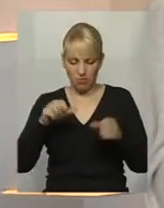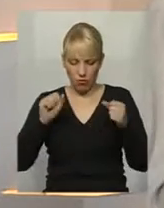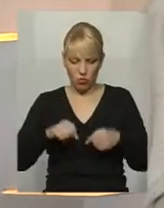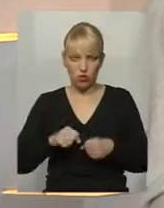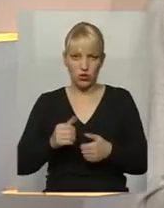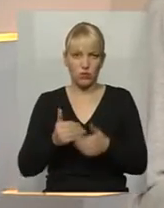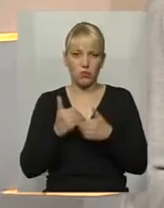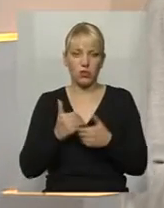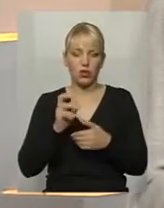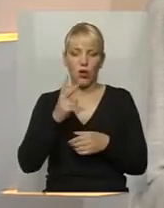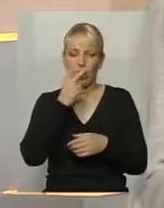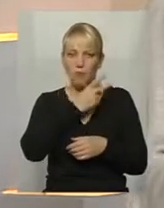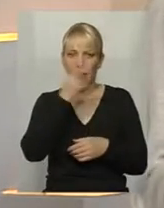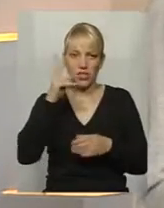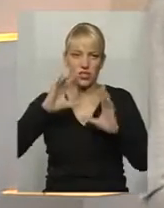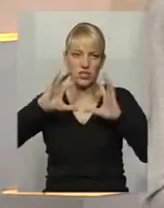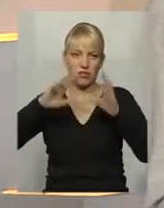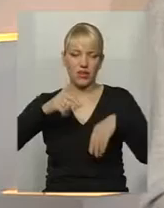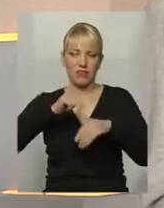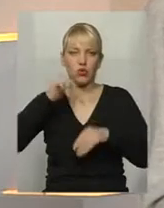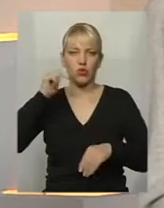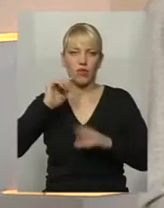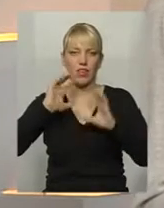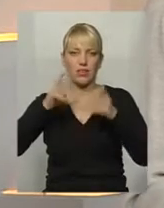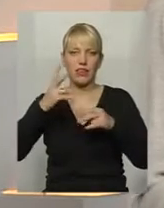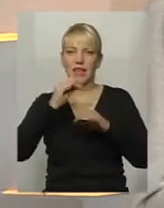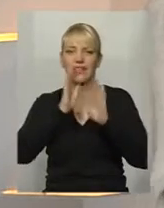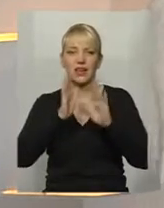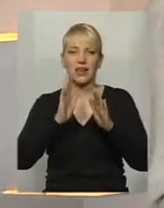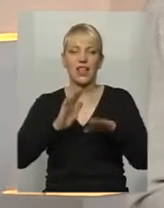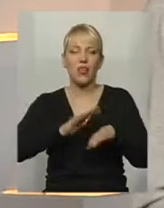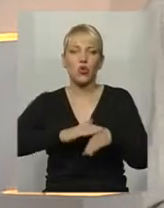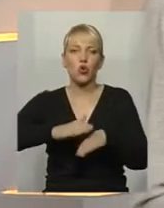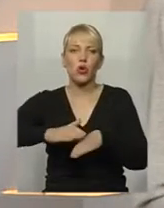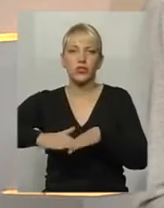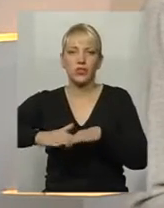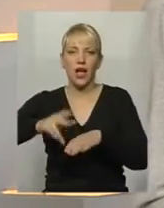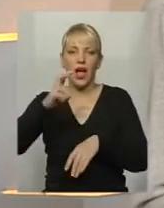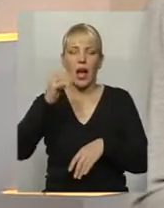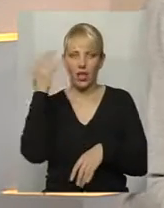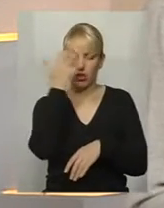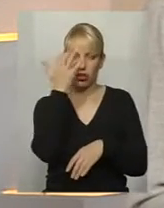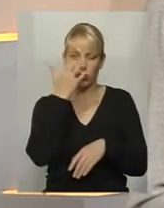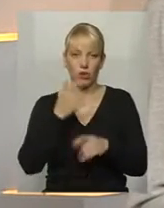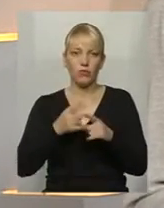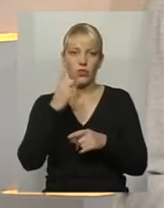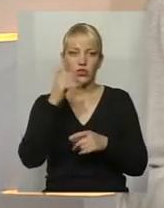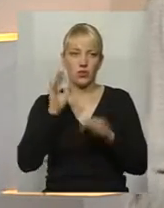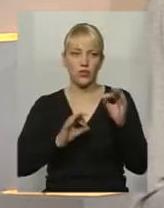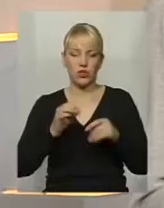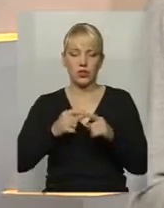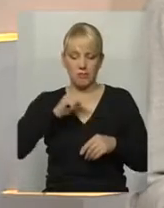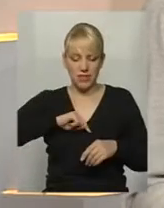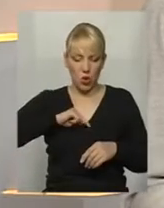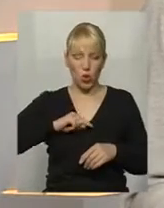відчувати світ не тільки на дотик, а і зором, як говорили, 90% людина, це і психологічний стан,